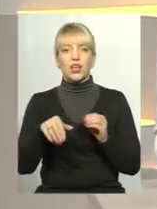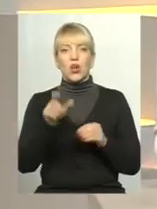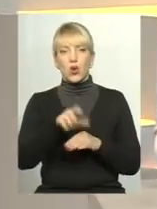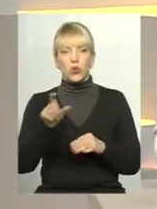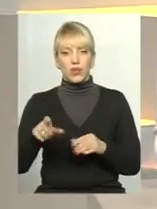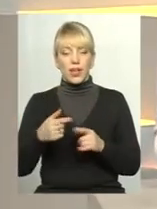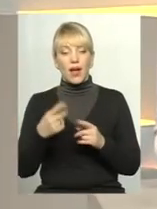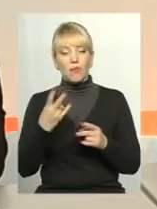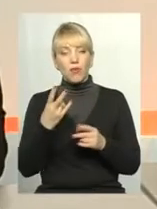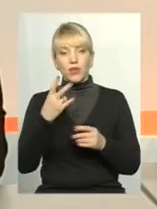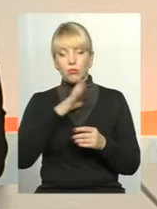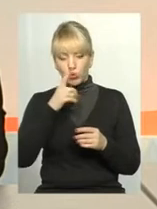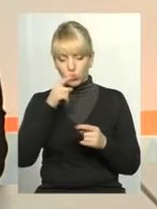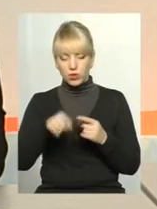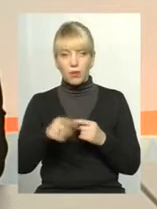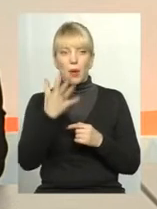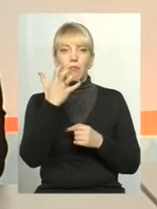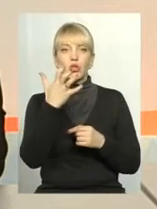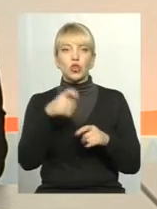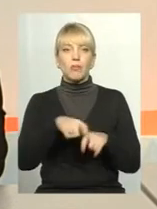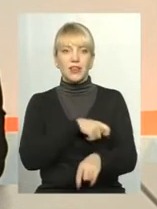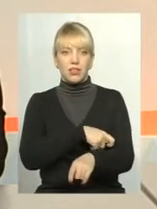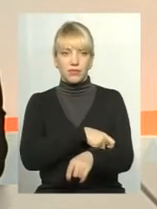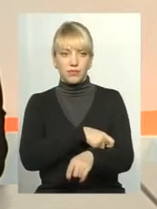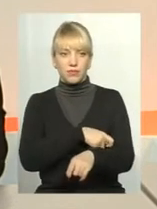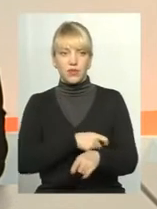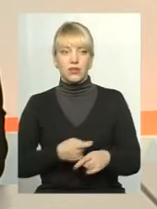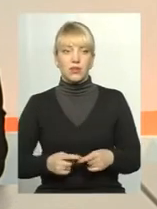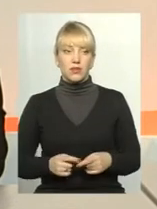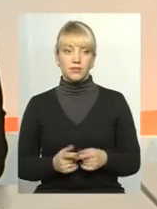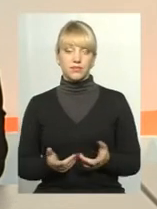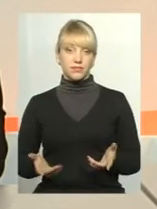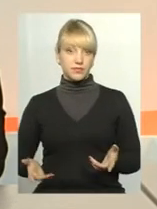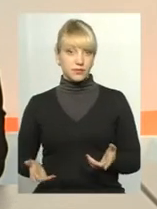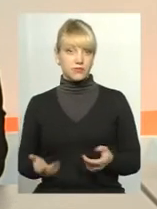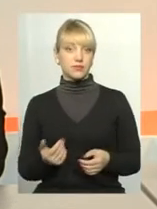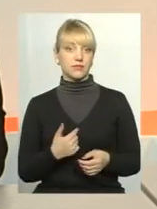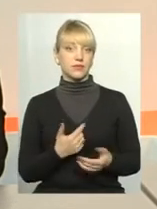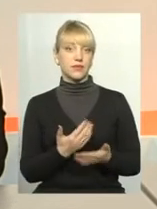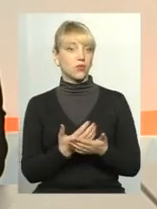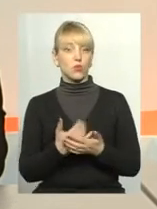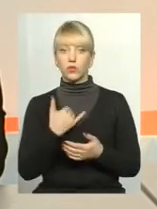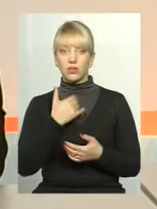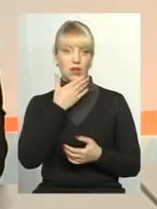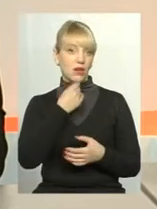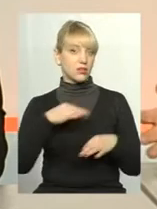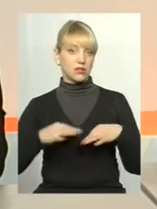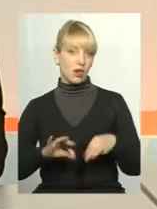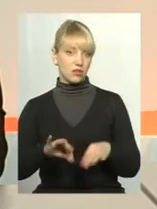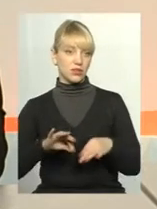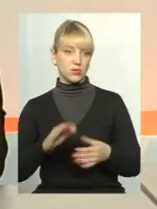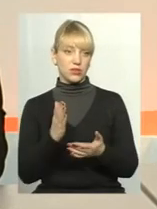амбулаторії. спустився з дев'ятого поверху на перший, хоча, в принципі, в нас дуже гарні транспортні